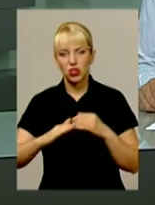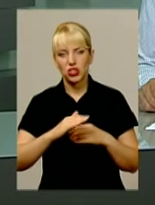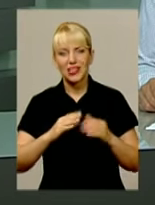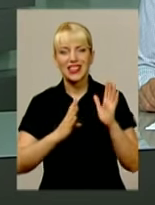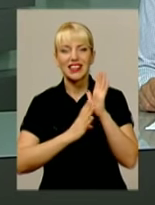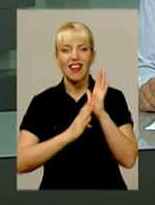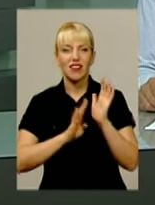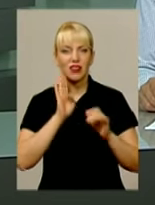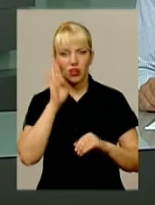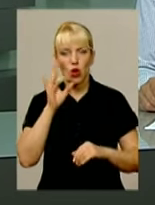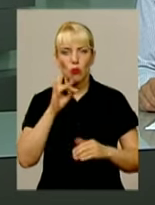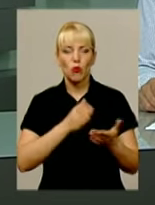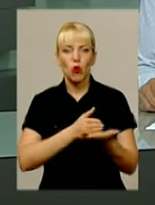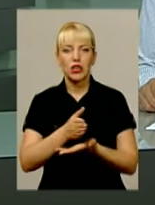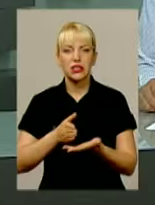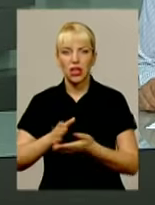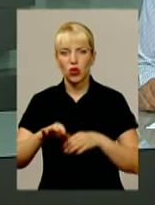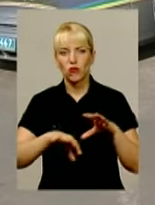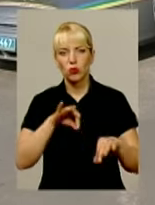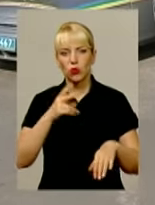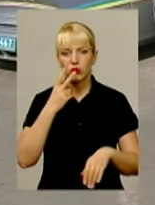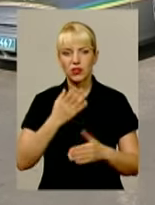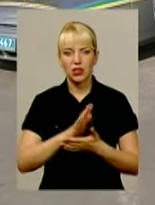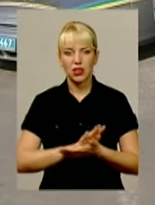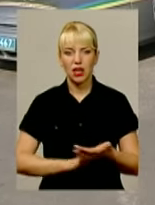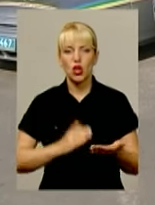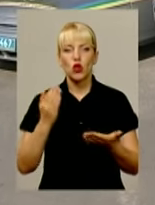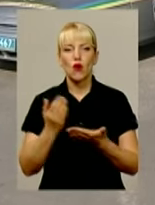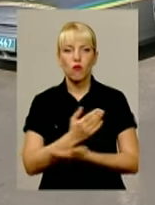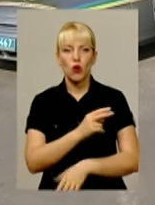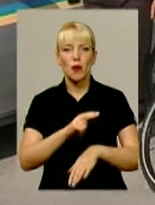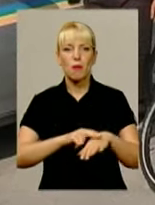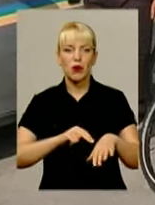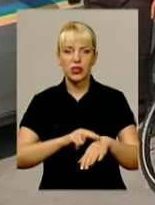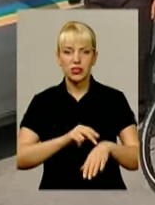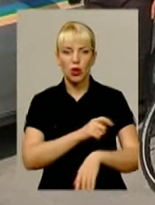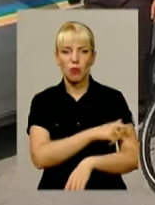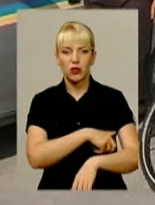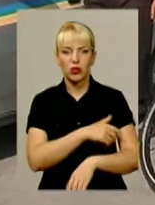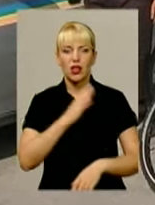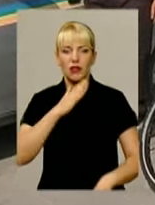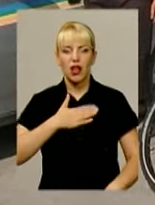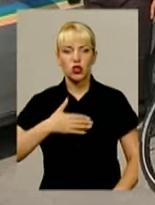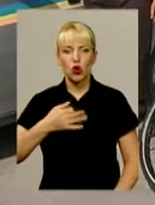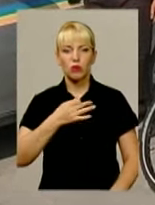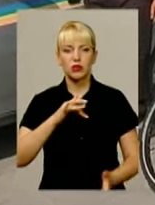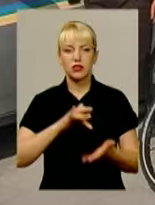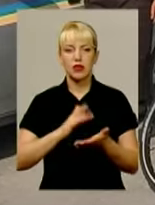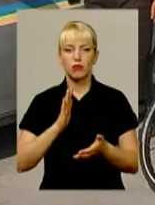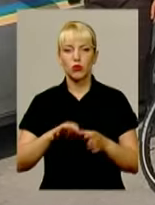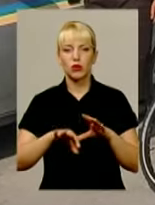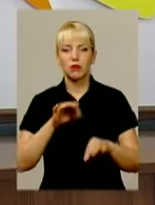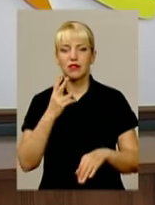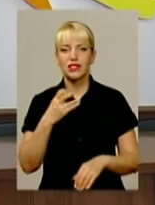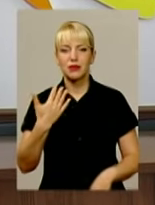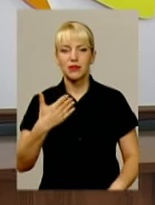Про критерії відбору – далі у сюжеті. До нової патрульної поліції нашого обласного центру мають набрати 250 чоловік.